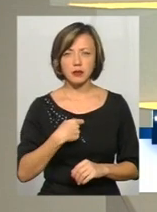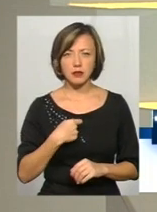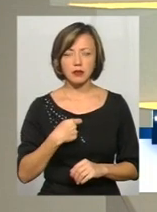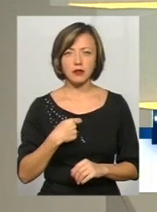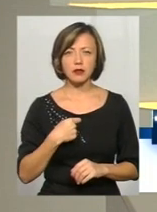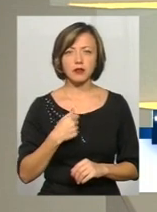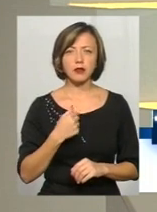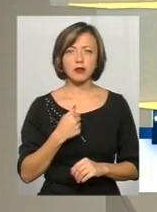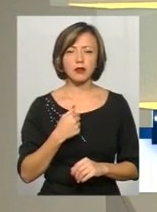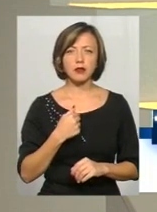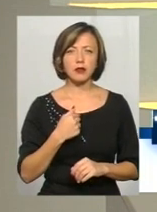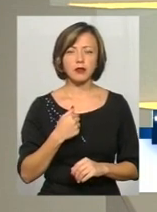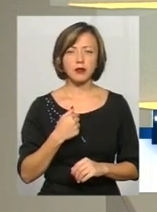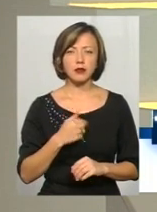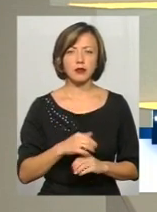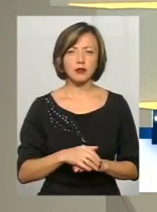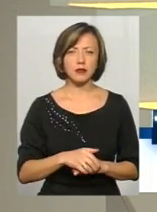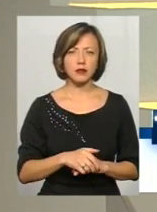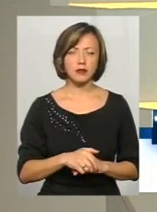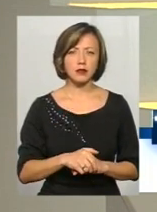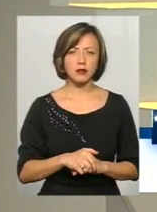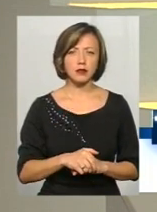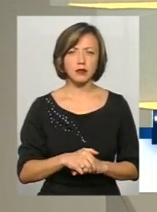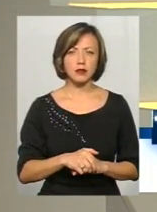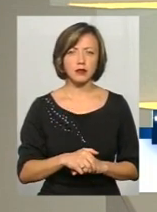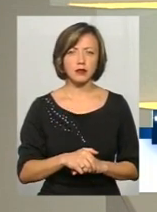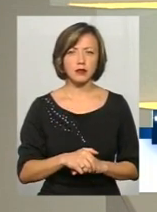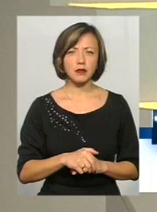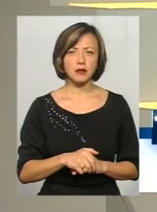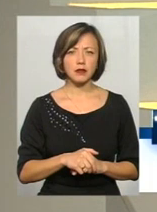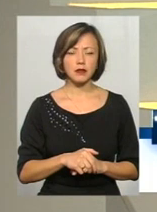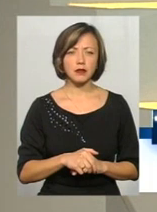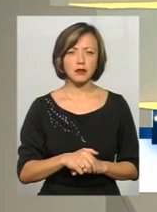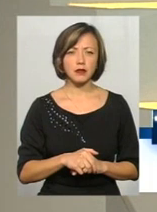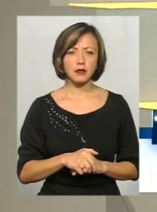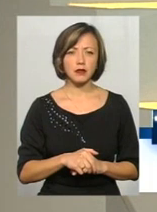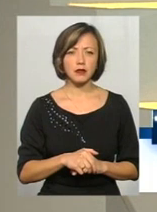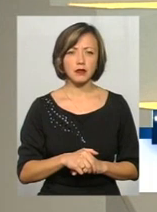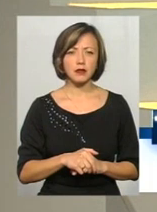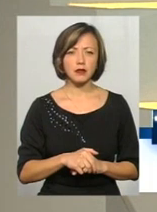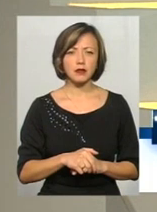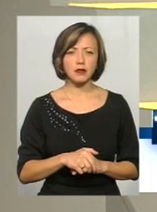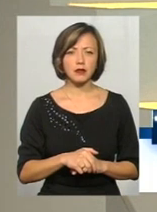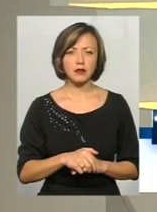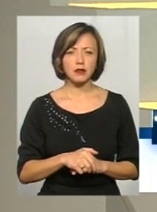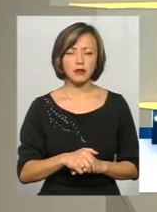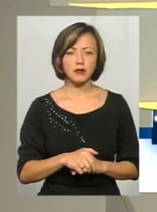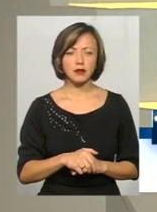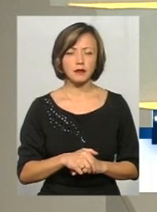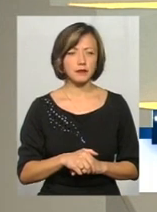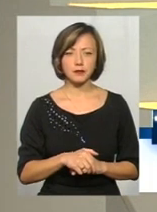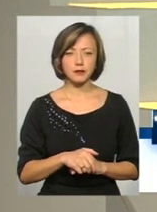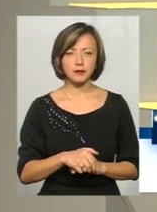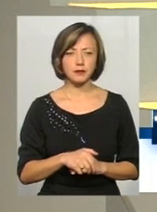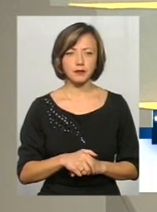брав парк, що в критину. Має право в банк робити це діляти. Я просто був в номерці, що вадим, я вже скушив, що в критину.